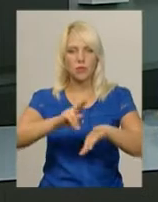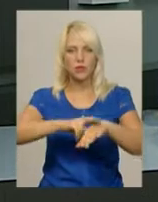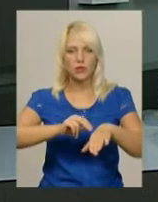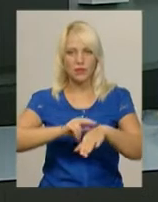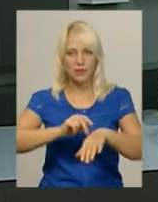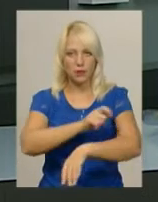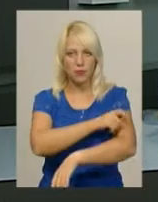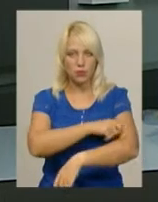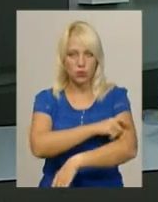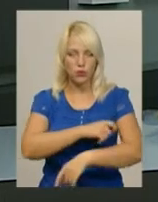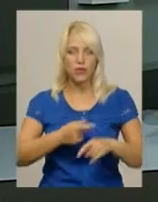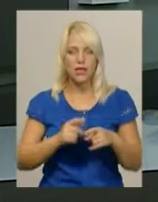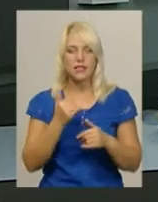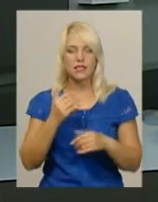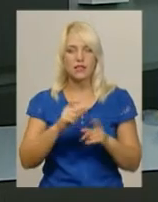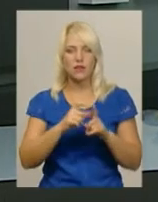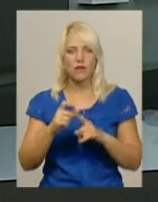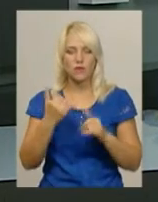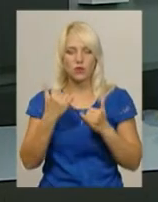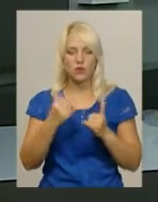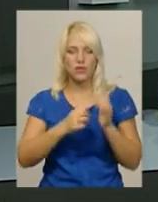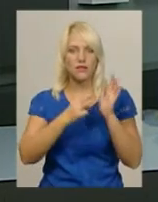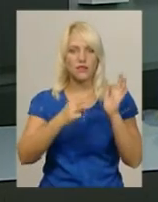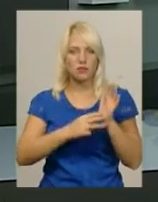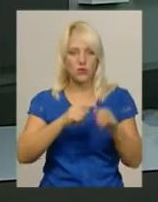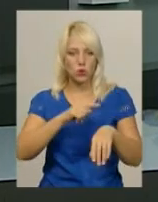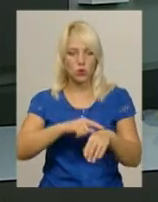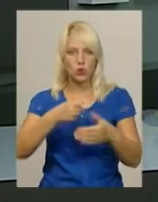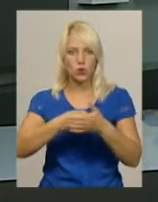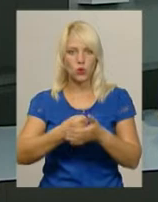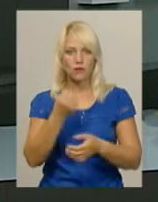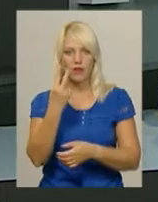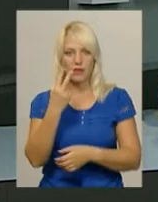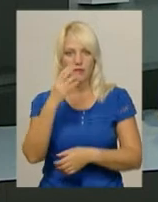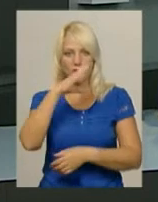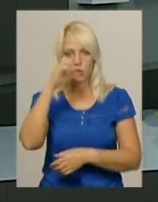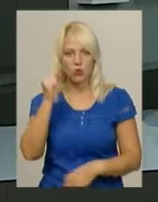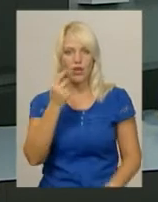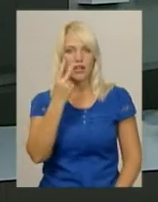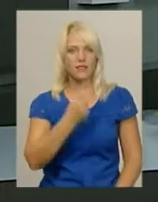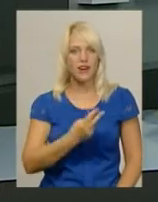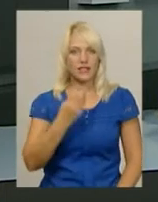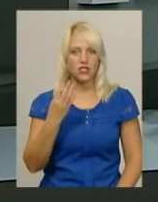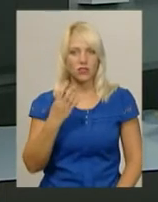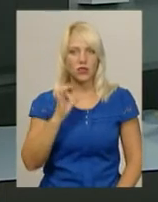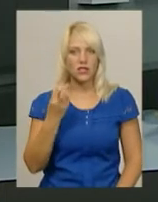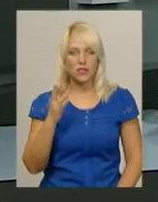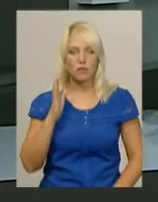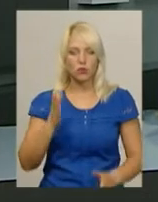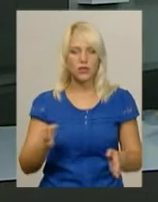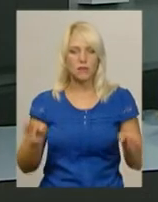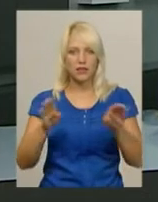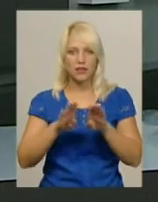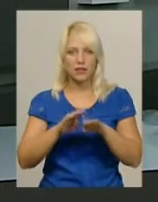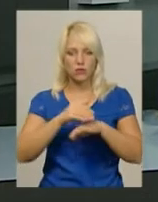Мартинюк. За його словами, сьогодні з 18-ї години і до 12-ї ночі 24 серпня перекриють вулицю Гагаріна